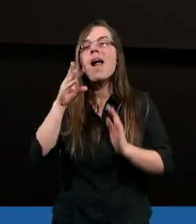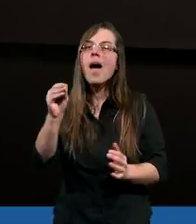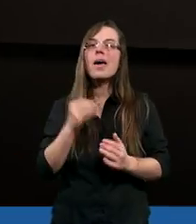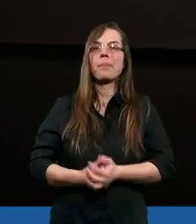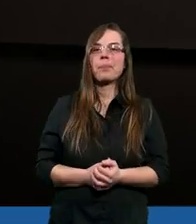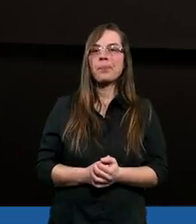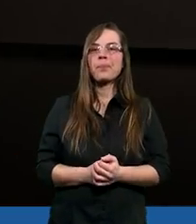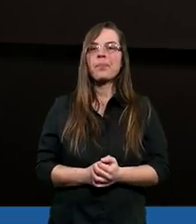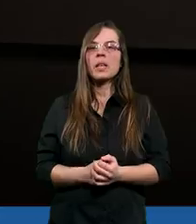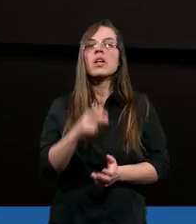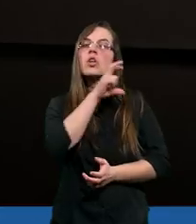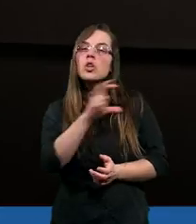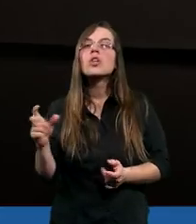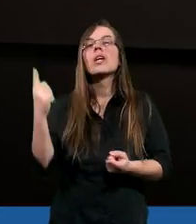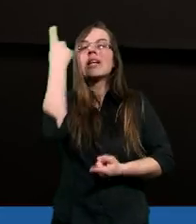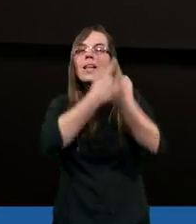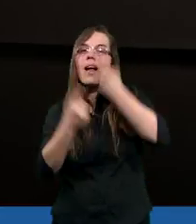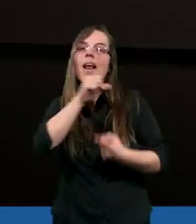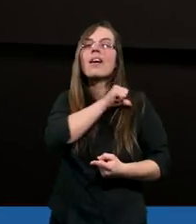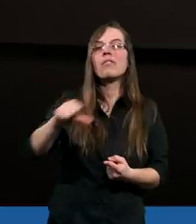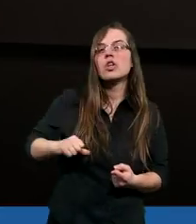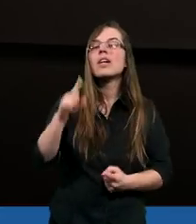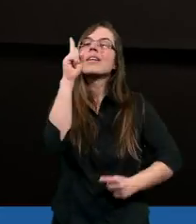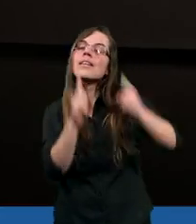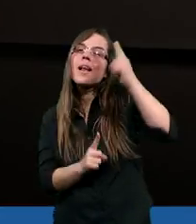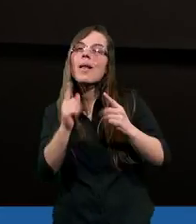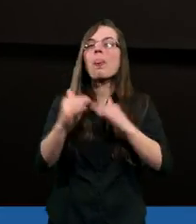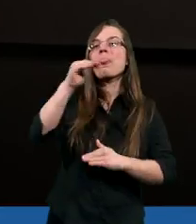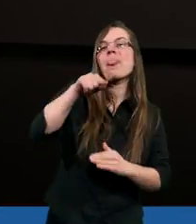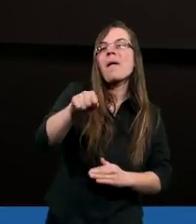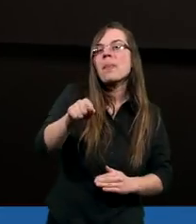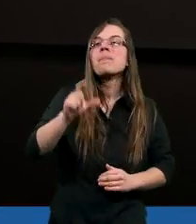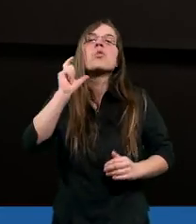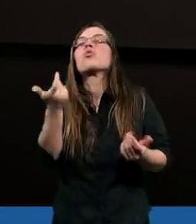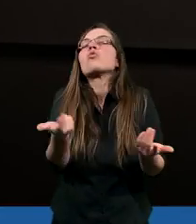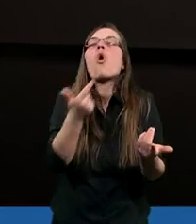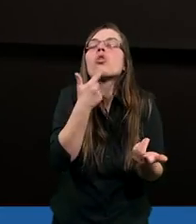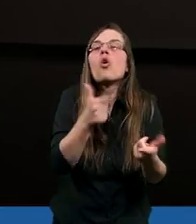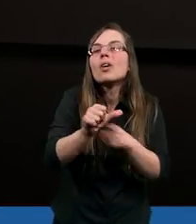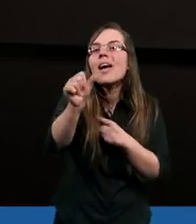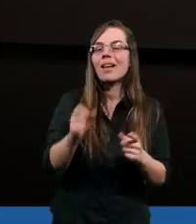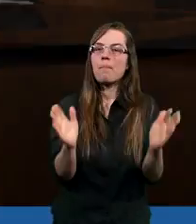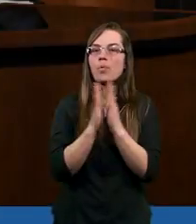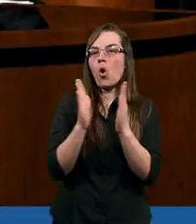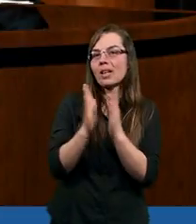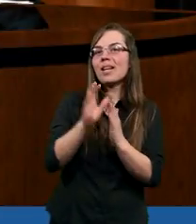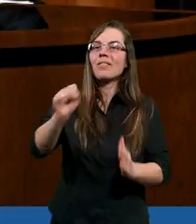ale czy zastanawiamy się czasami nad tym, co to jest modlitwa?